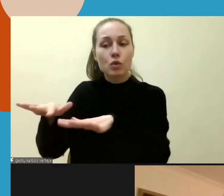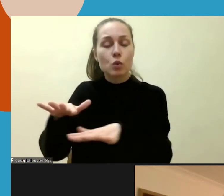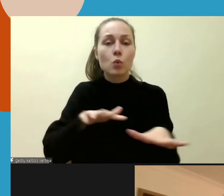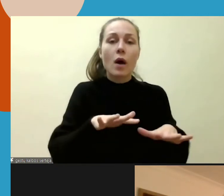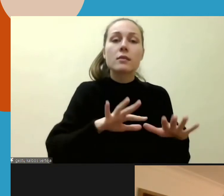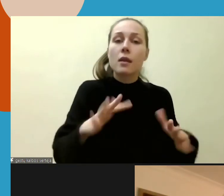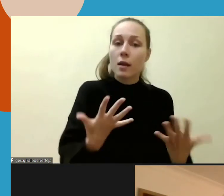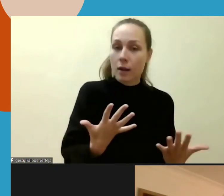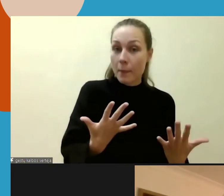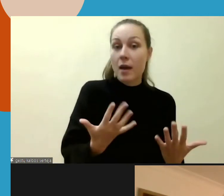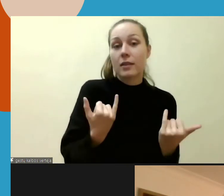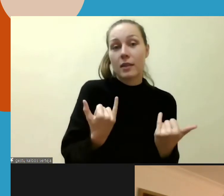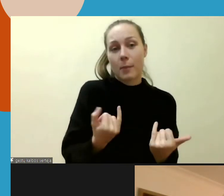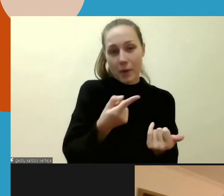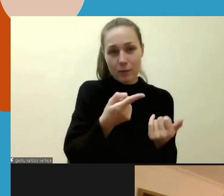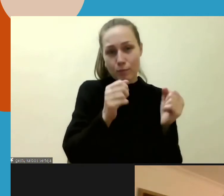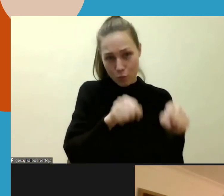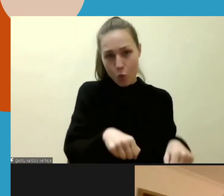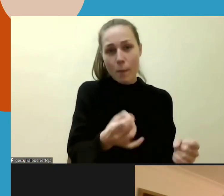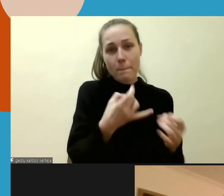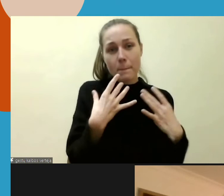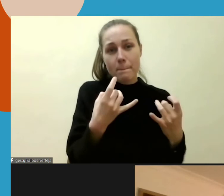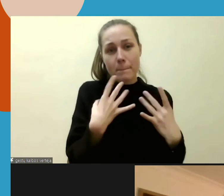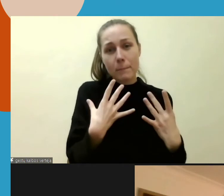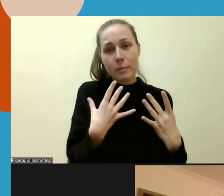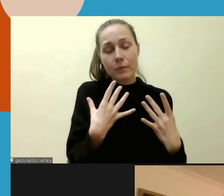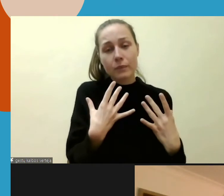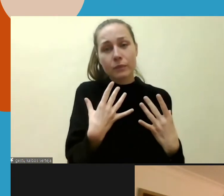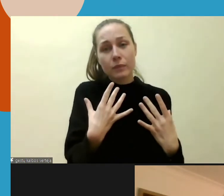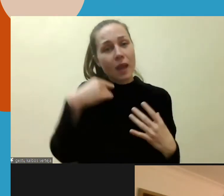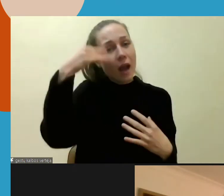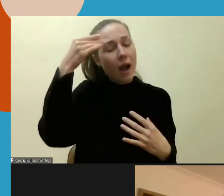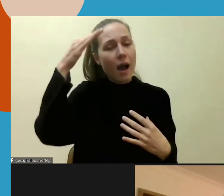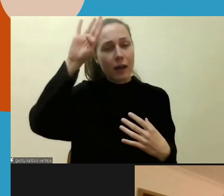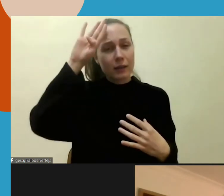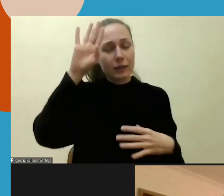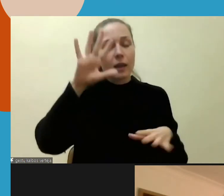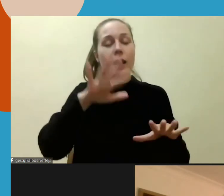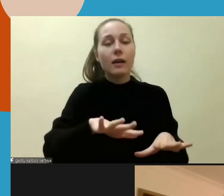jūs pristatytumėte arba šitie papasakotumėte, kaip viskas atrodo Airijoje.